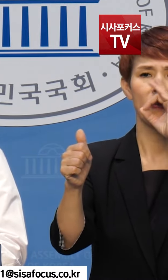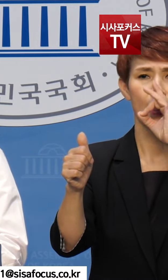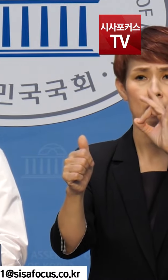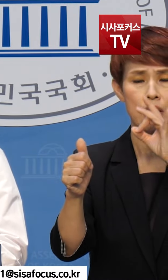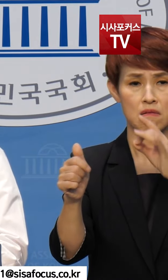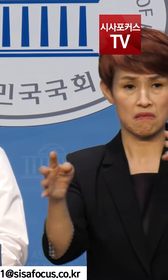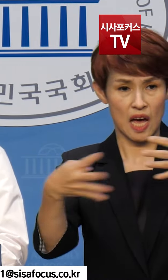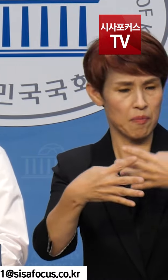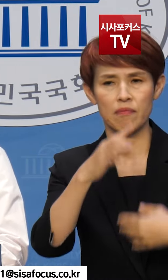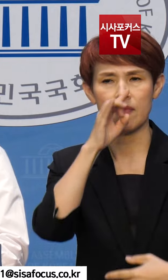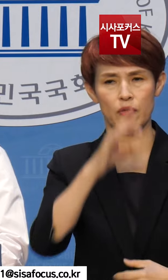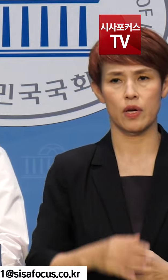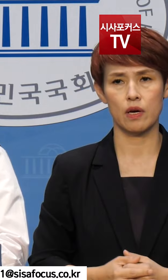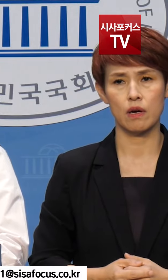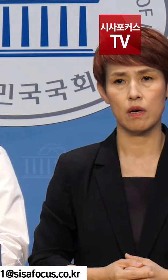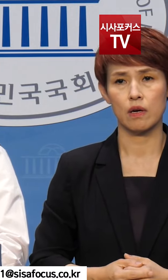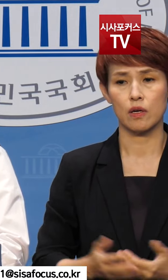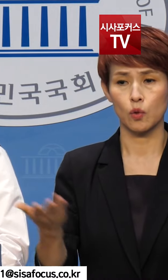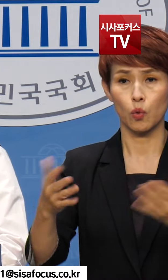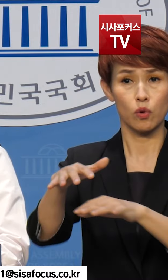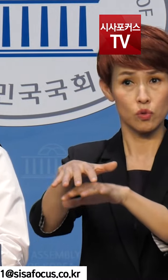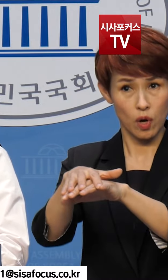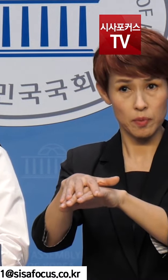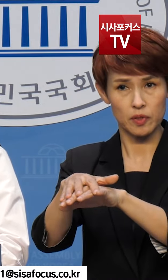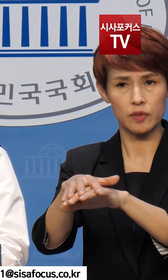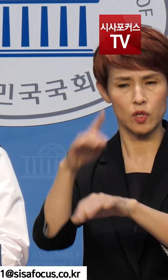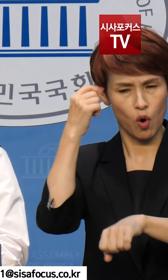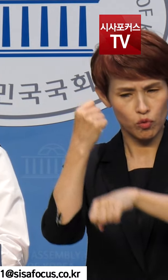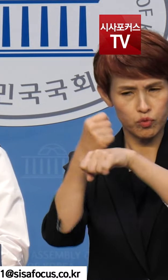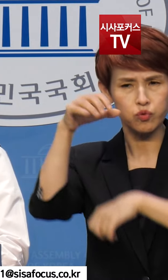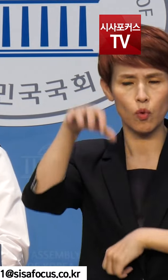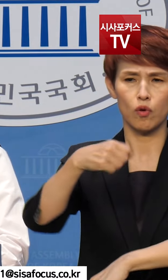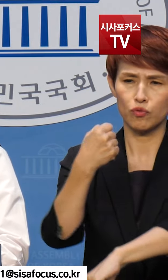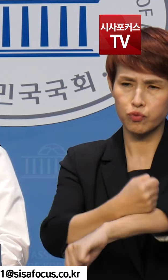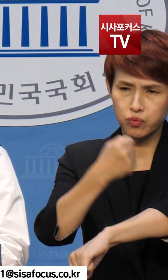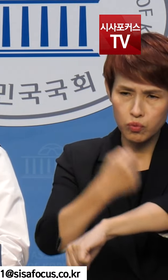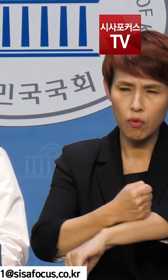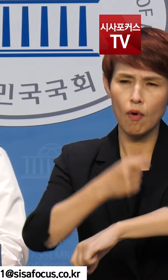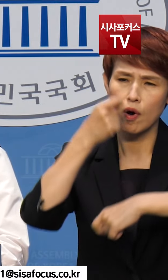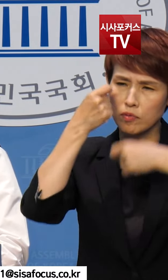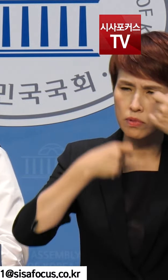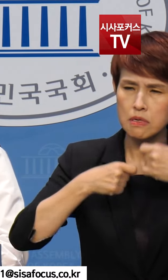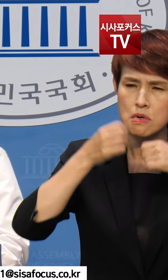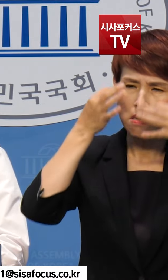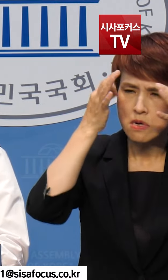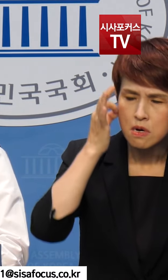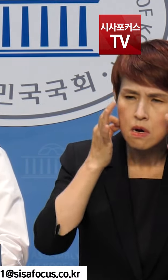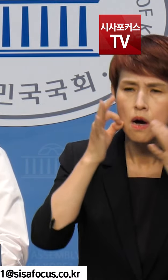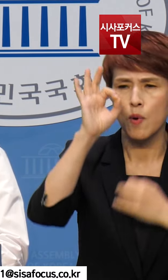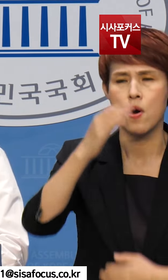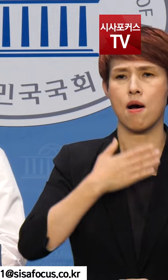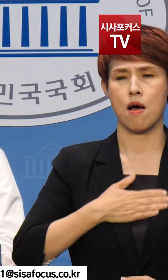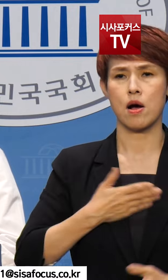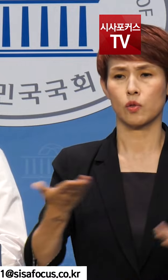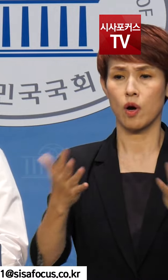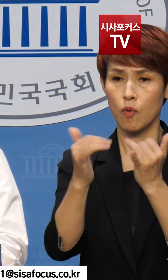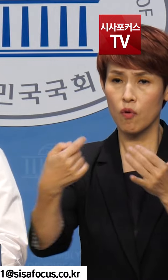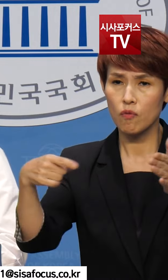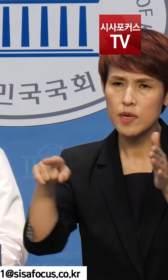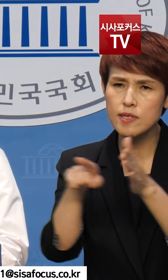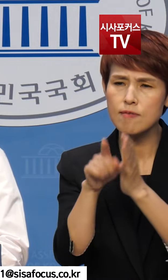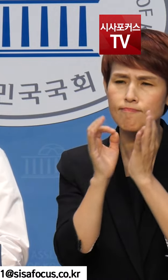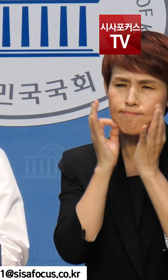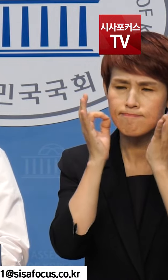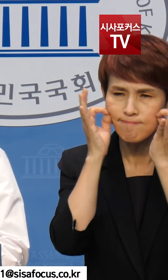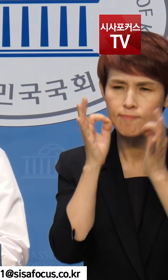않았을 것입니다. 항우연 노동조합은 오로지 연구현장의 노고와 눈물과 땀만을 생각하고 조합원들만을 생각하고